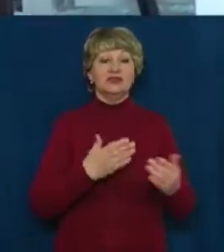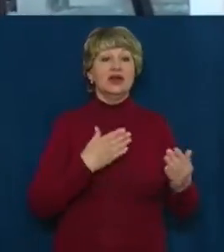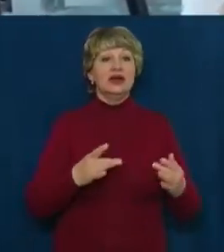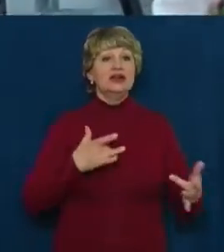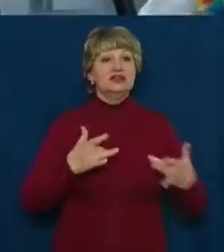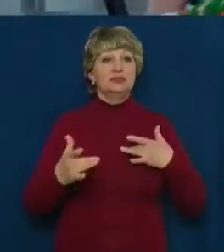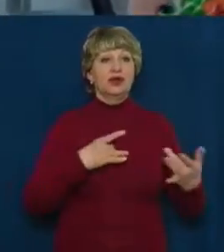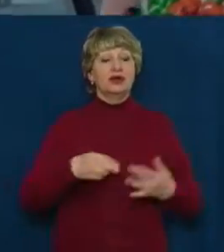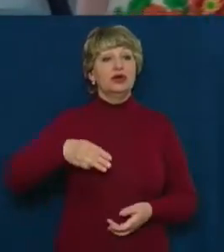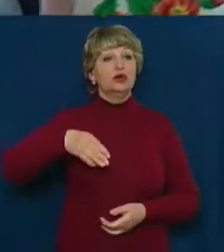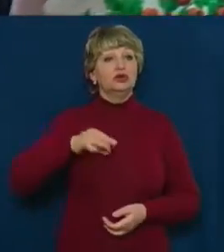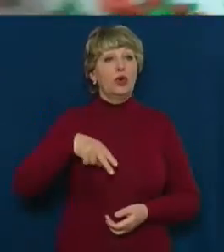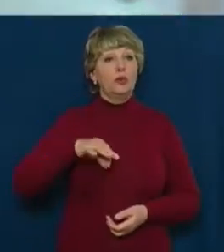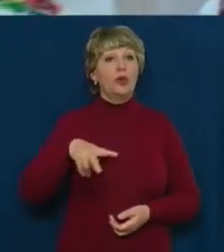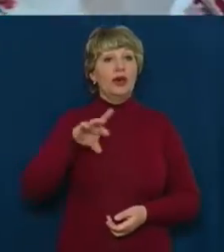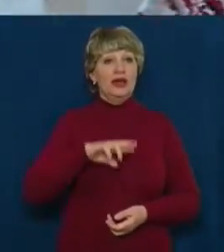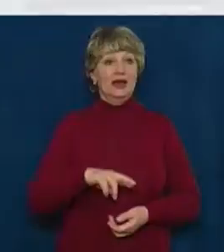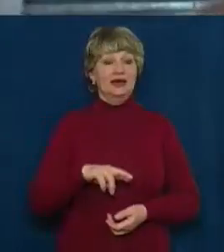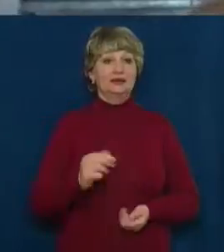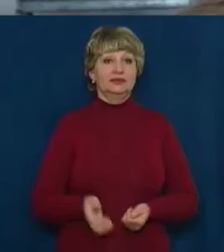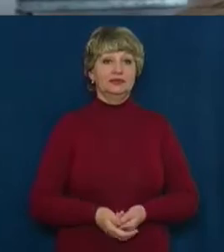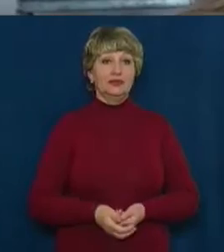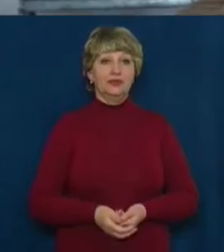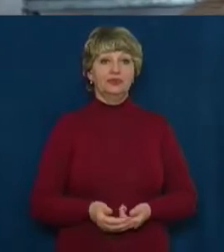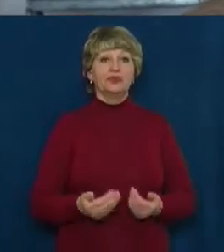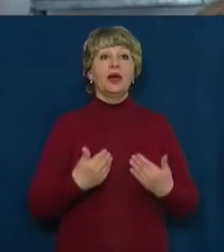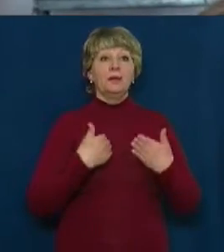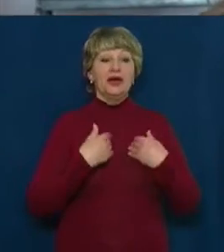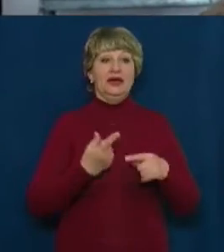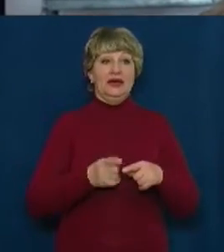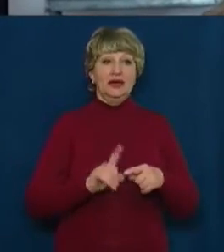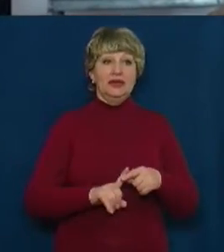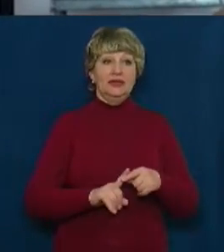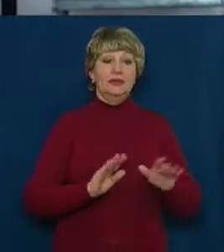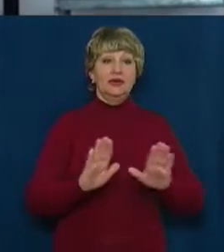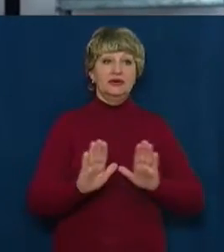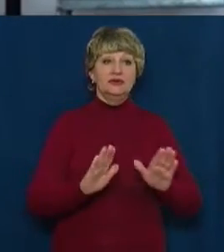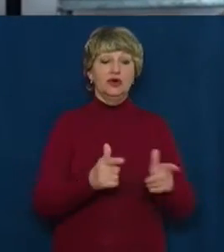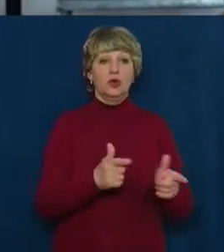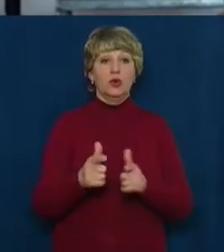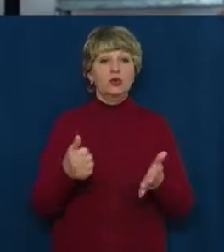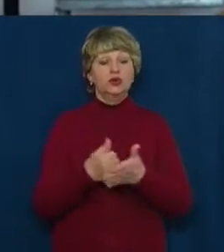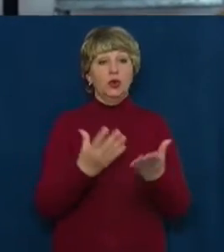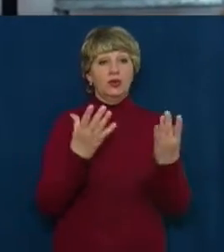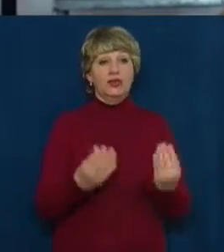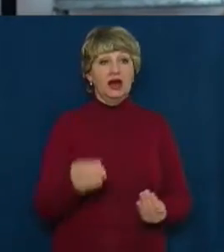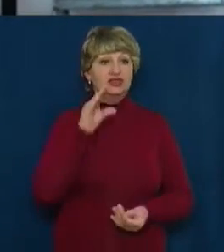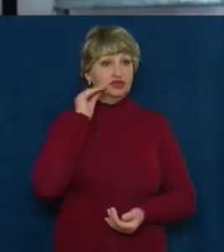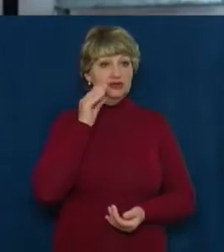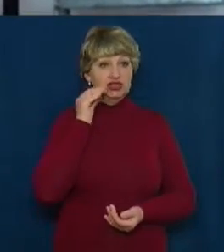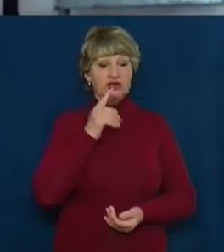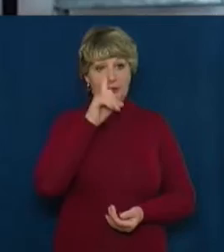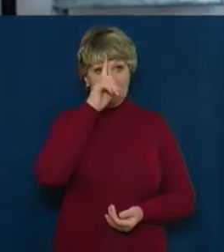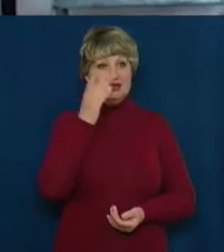балади Тараса Шевченка, каже Анна за скелета. Ми цю постанову готували до дня Тараса Шевченка місяць Ми